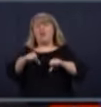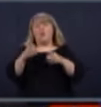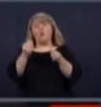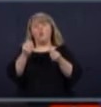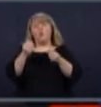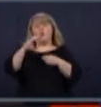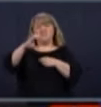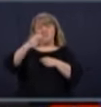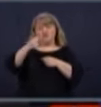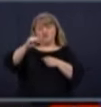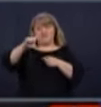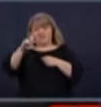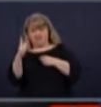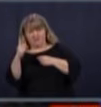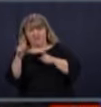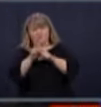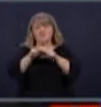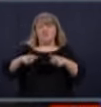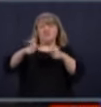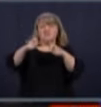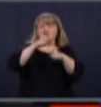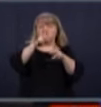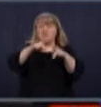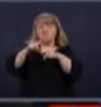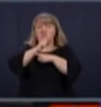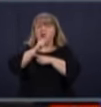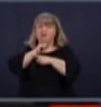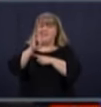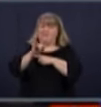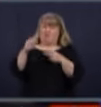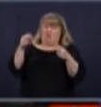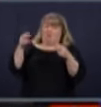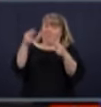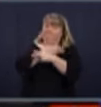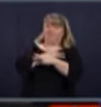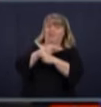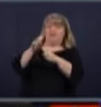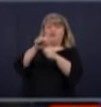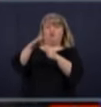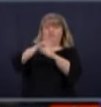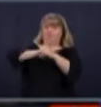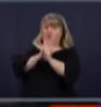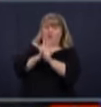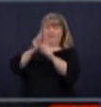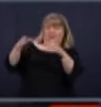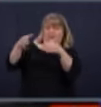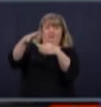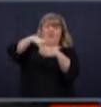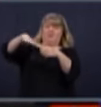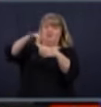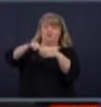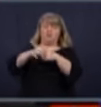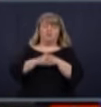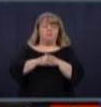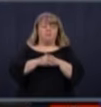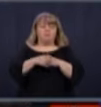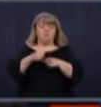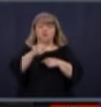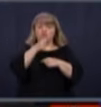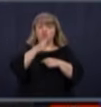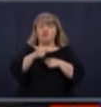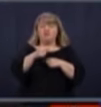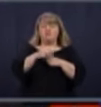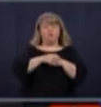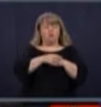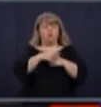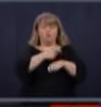résidences. Donc, la situation, puis l'INSPQ, puis le Dr. Routa, vont sortir des statistiques